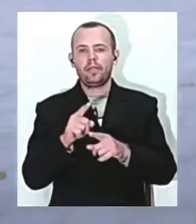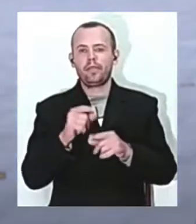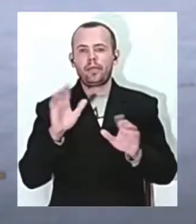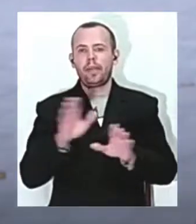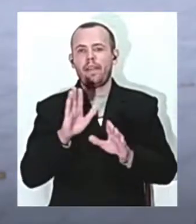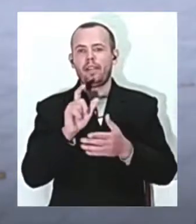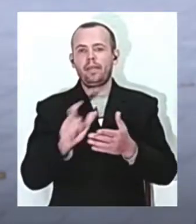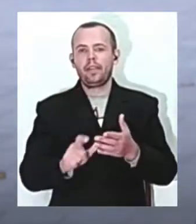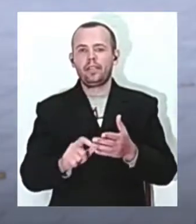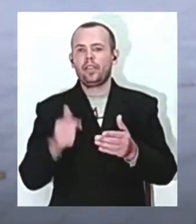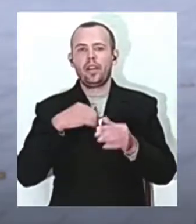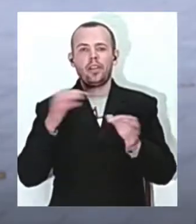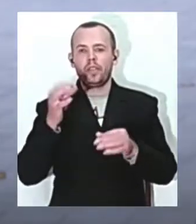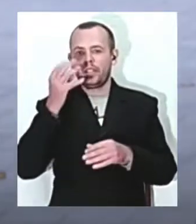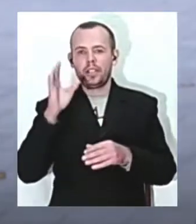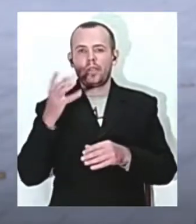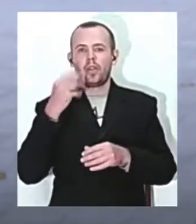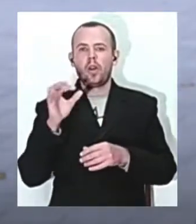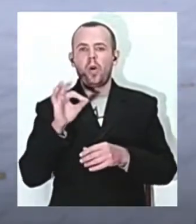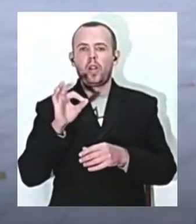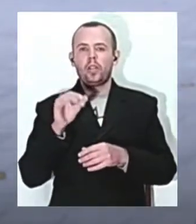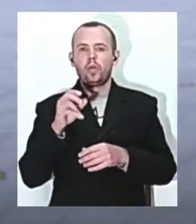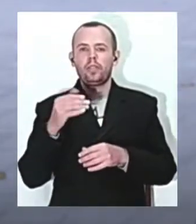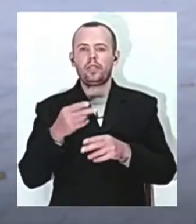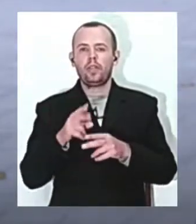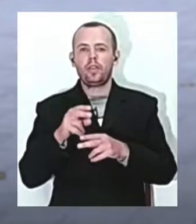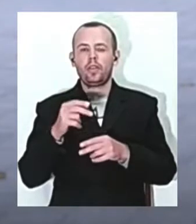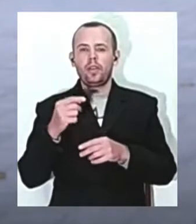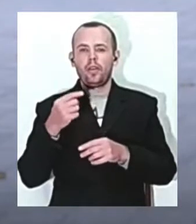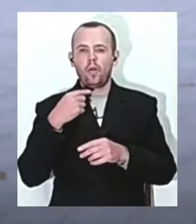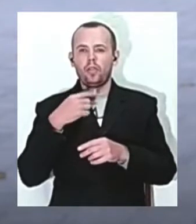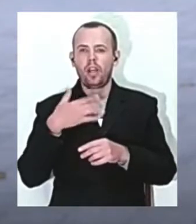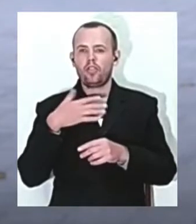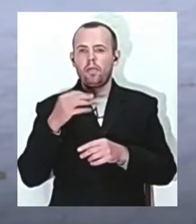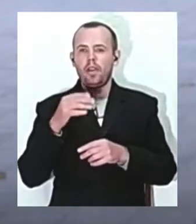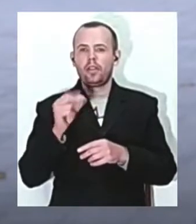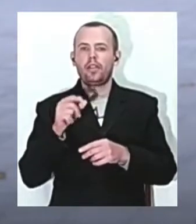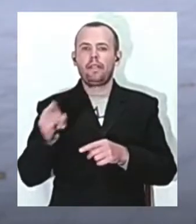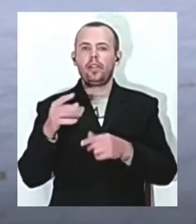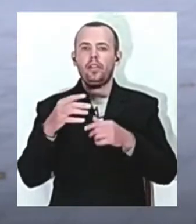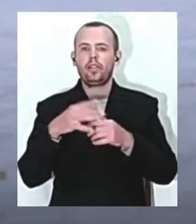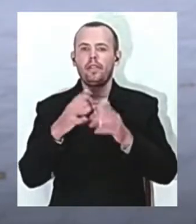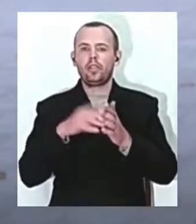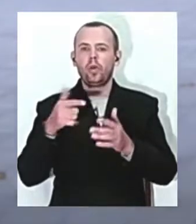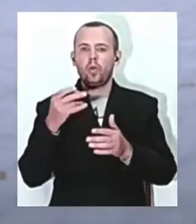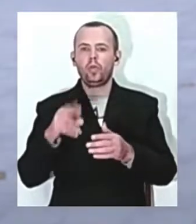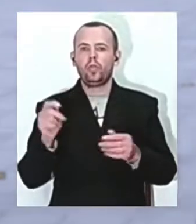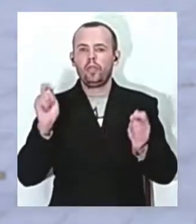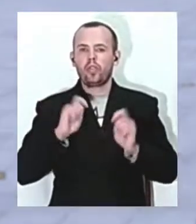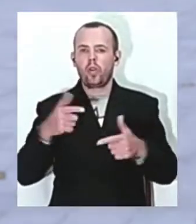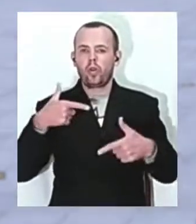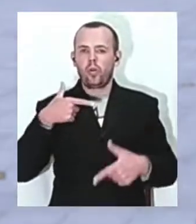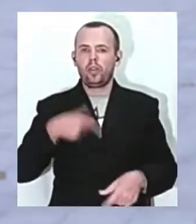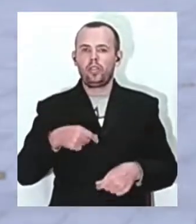забуду, коли Олексій Губський, це от голос нашого Майдану, він 19 грудня одягнувся в костюм святого Миколая.